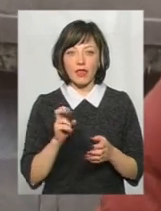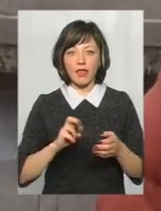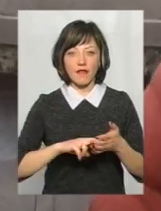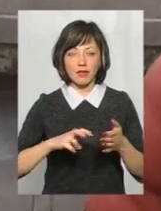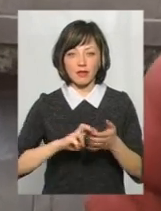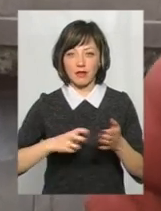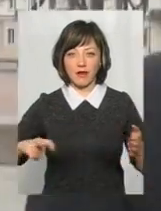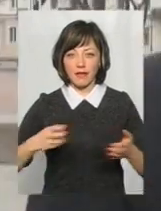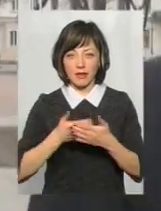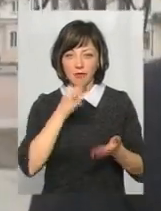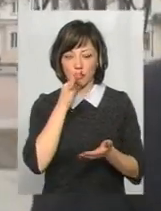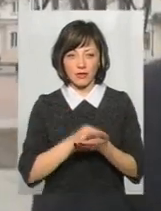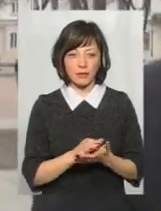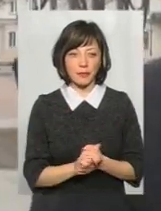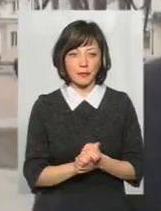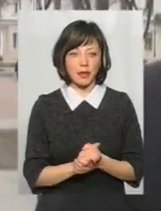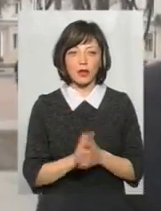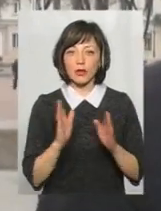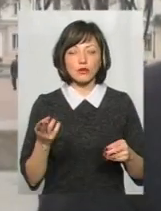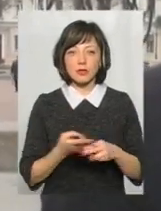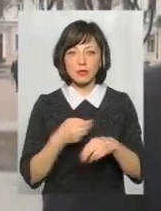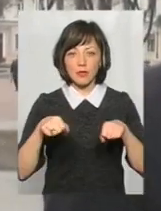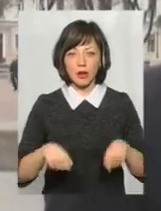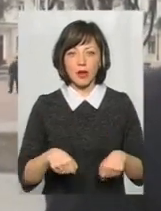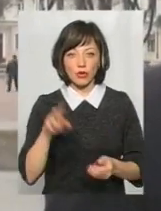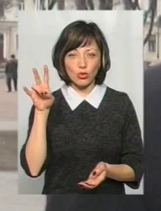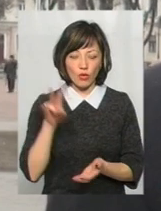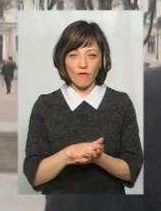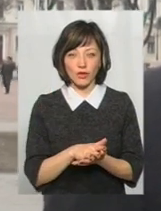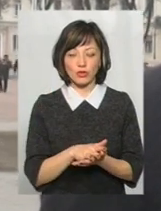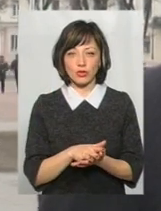від відвідувальності. Не то, щоб позбавляти прав довічно,